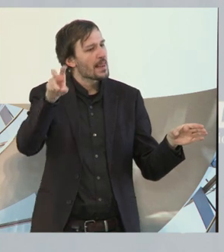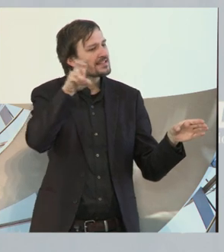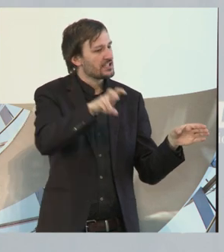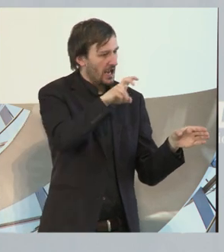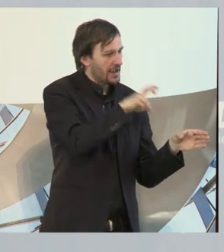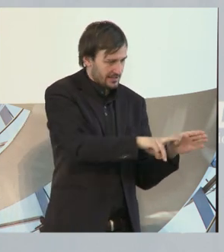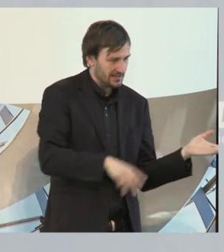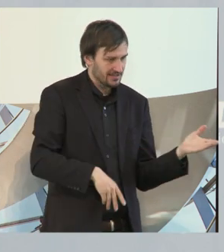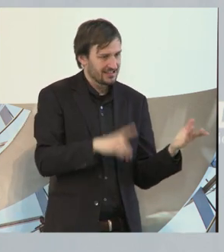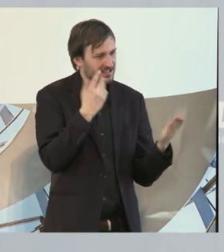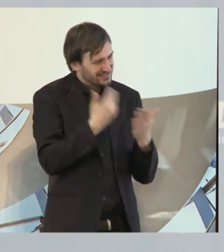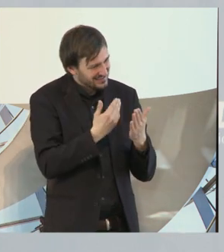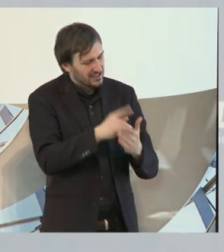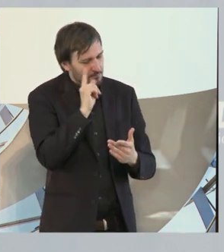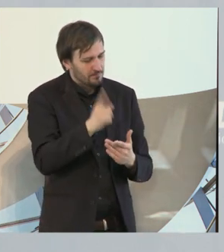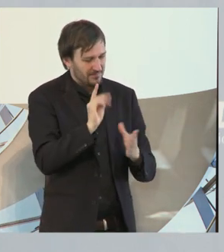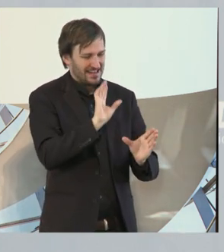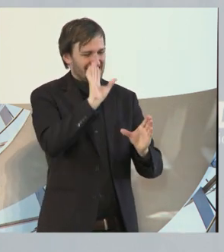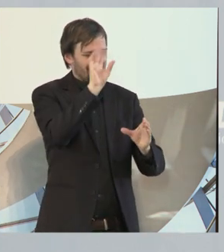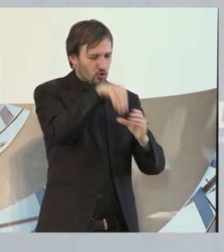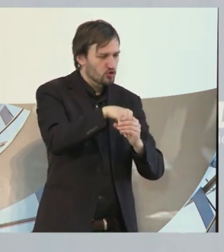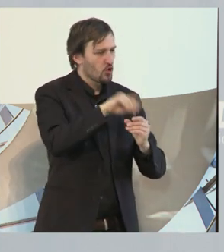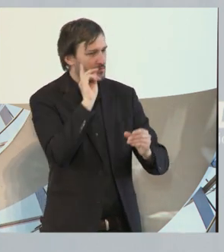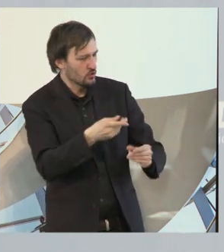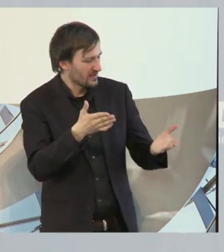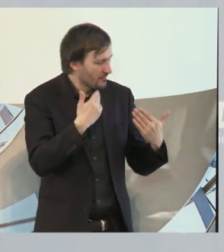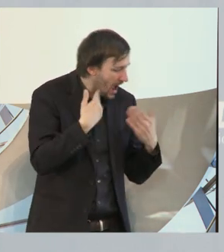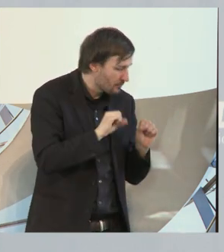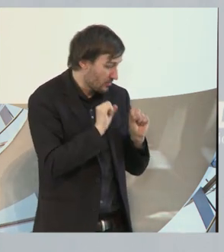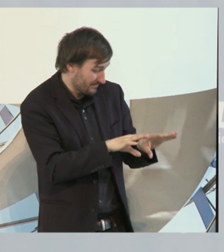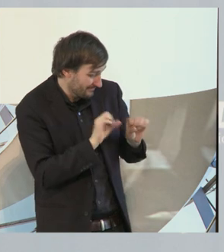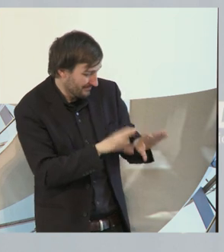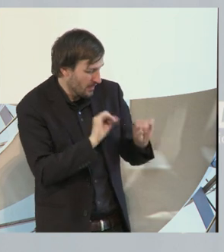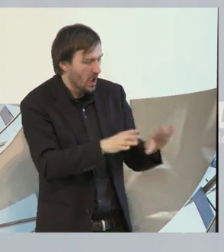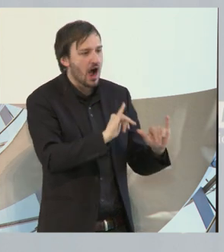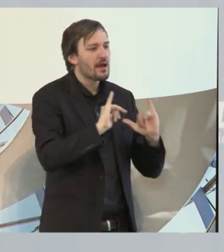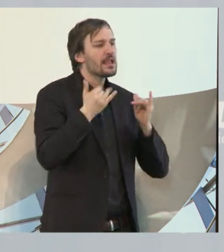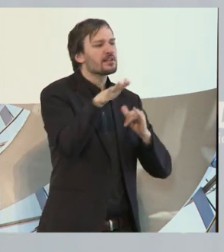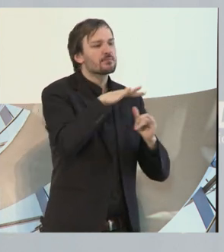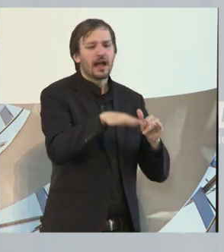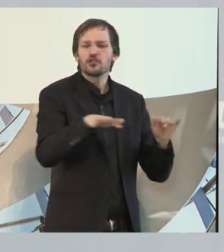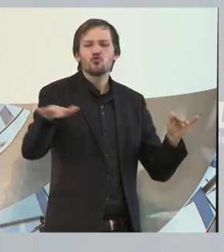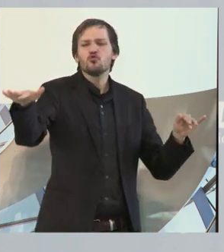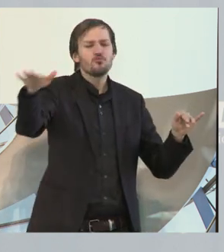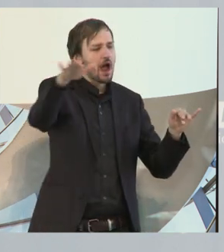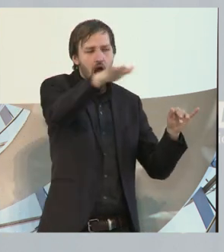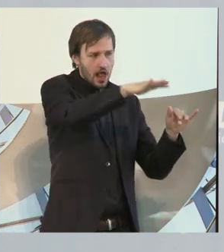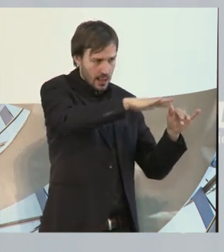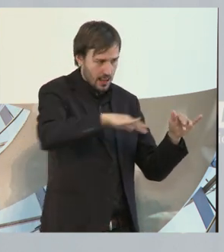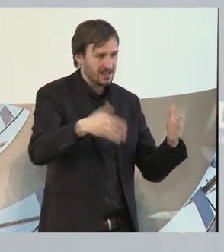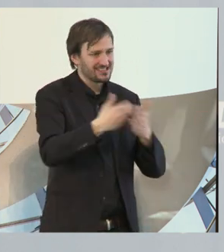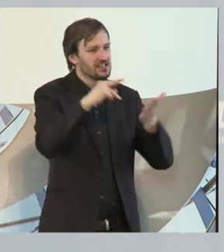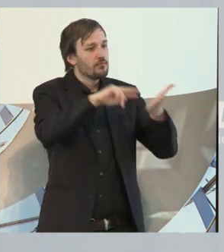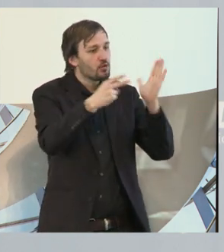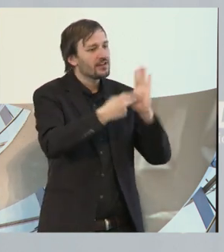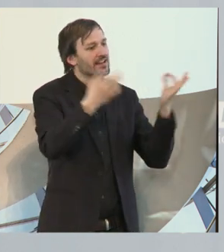für Inklusion werben müssen. Es geht aber in allen Lebensbereichen weiter. Und die Politik muss die Rahmenbedingungen